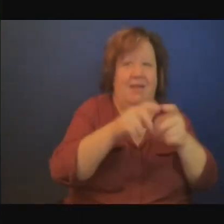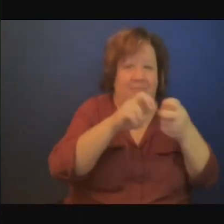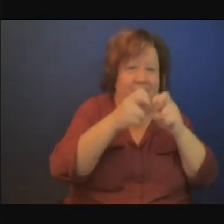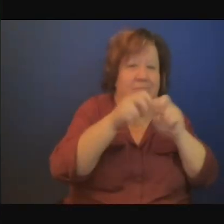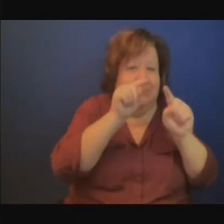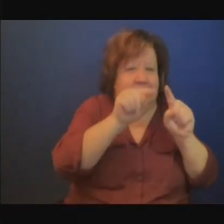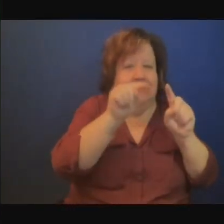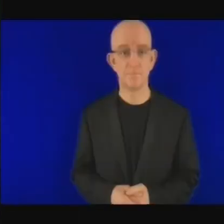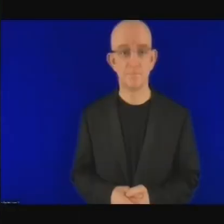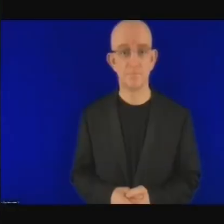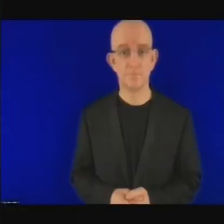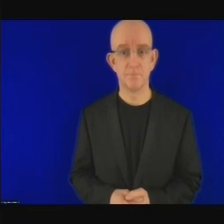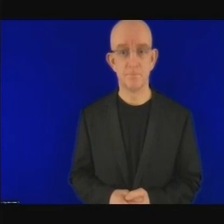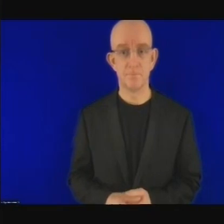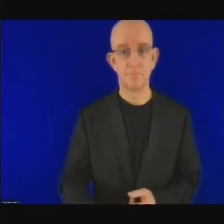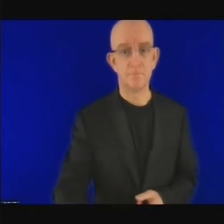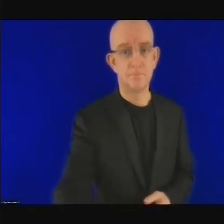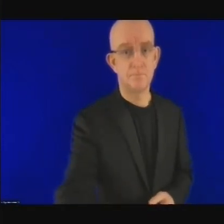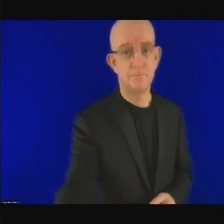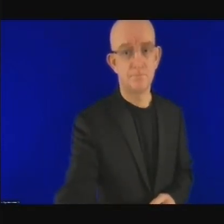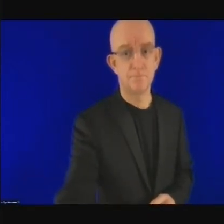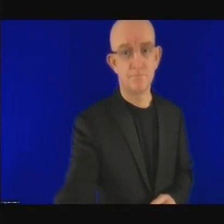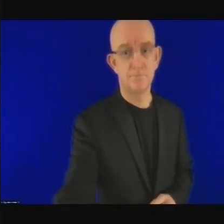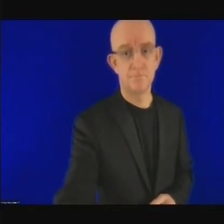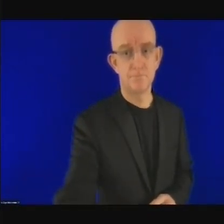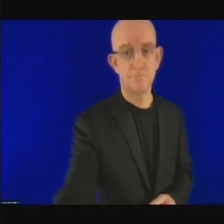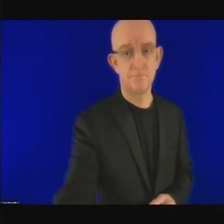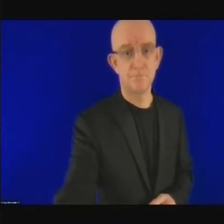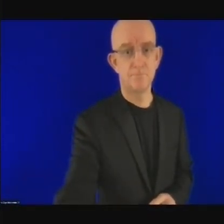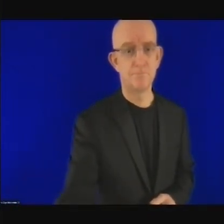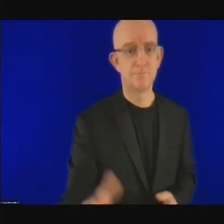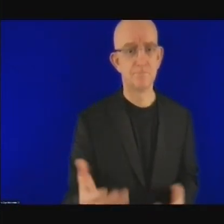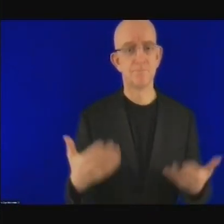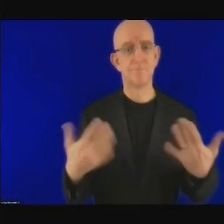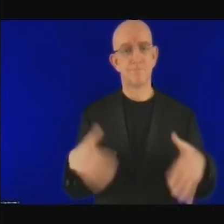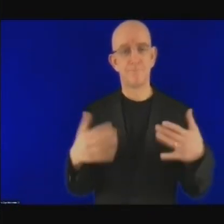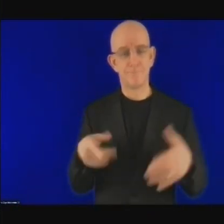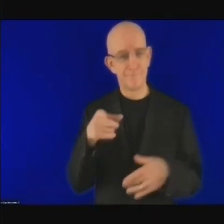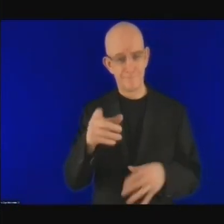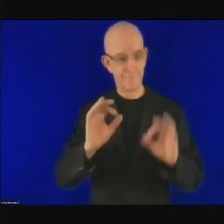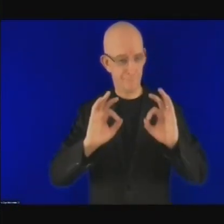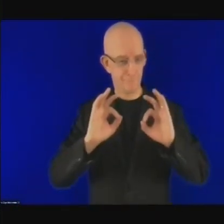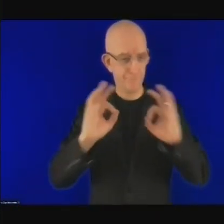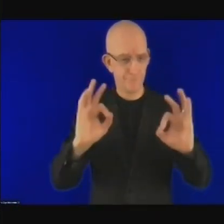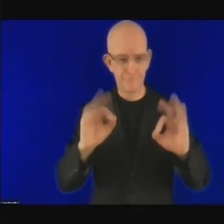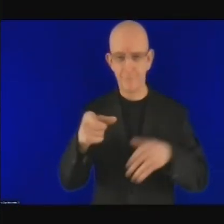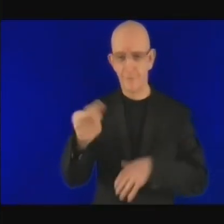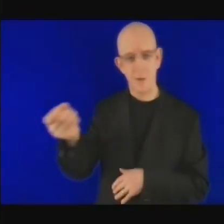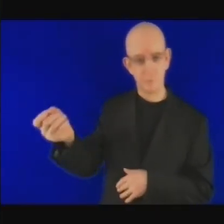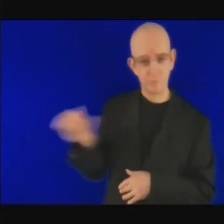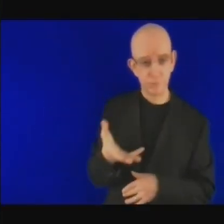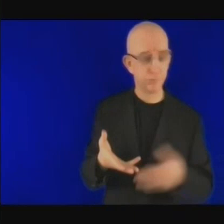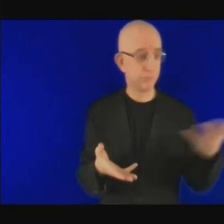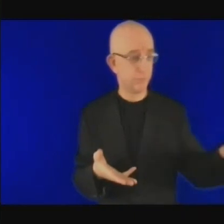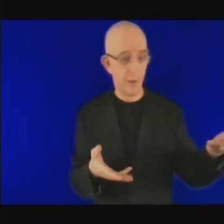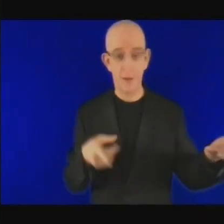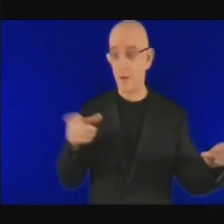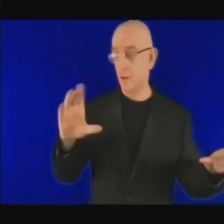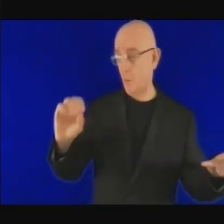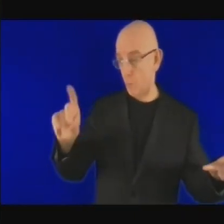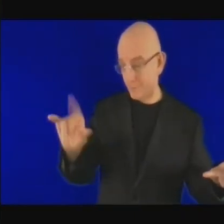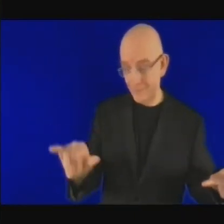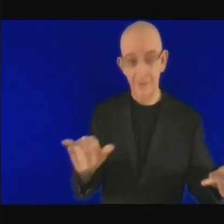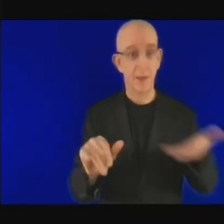que dit Anita ce que vous dites de mettre l'accent sur ces deux éléments fondamentaux.